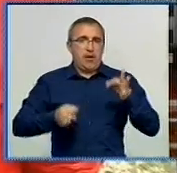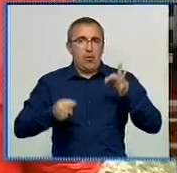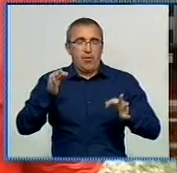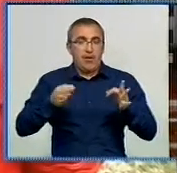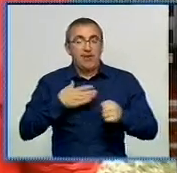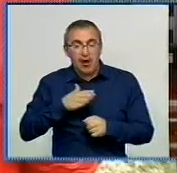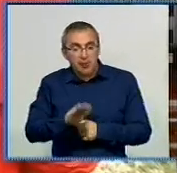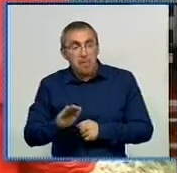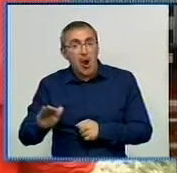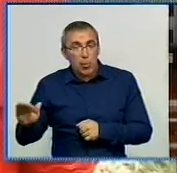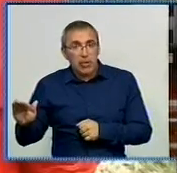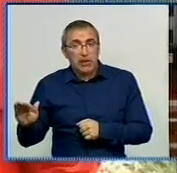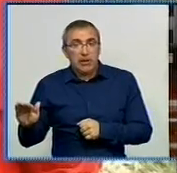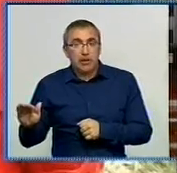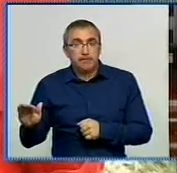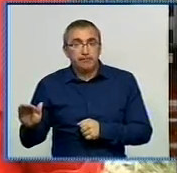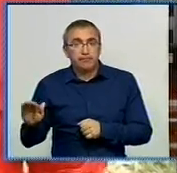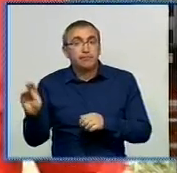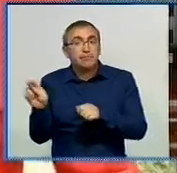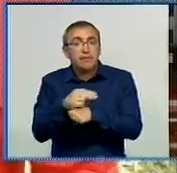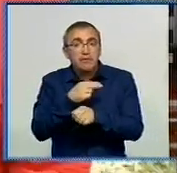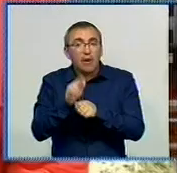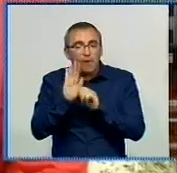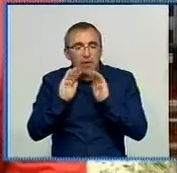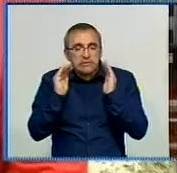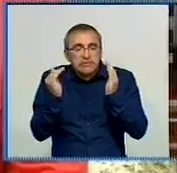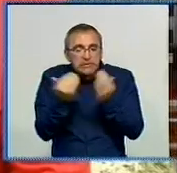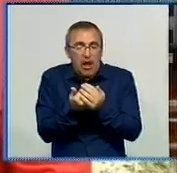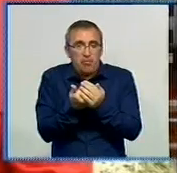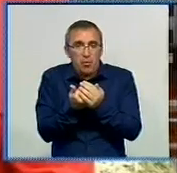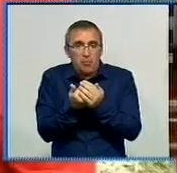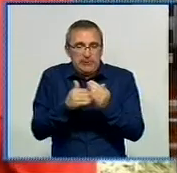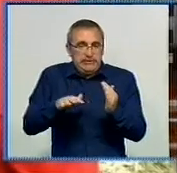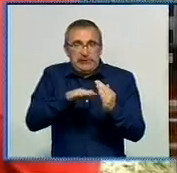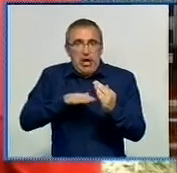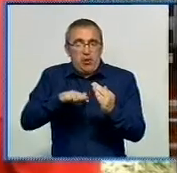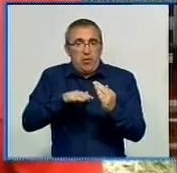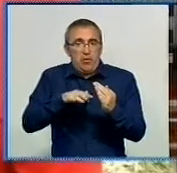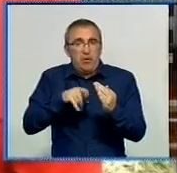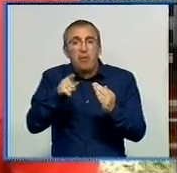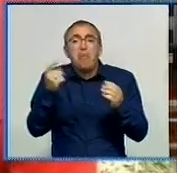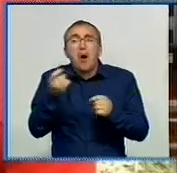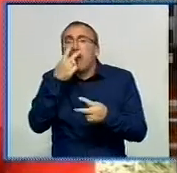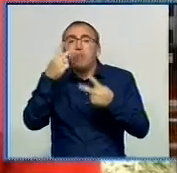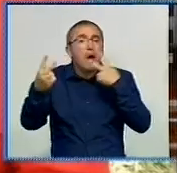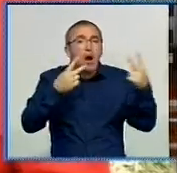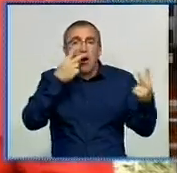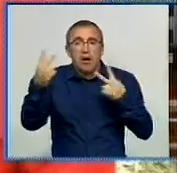Бо наші малюки виховуються в замкнутому середовищі. Вони мало бачать